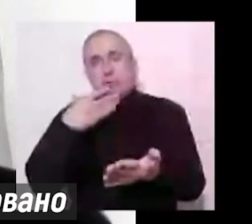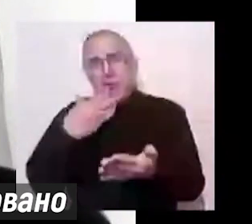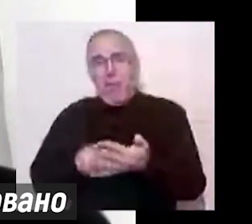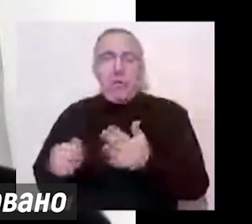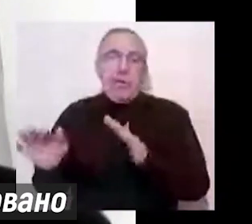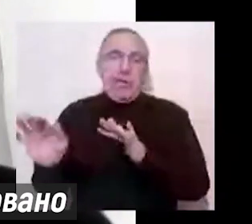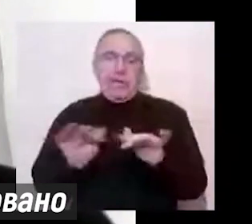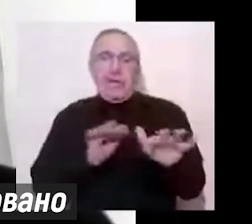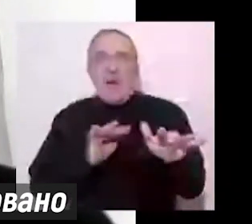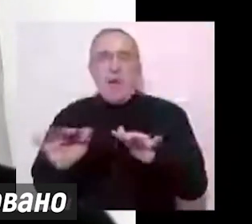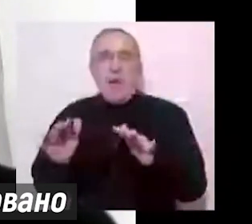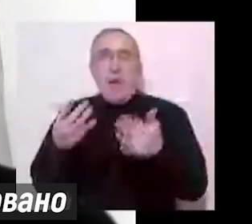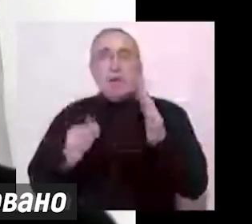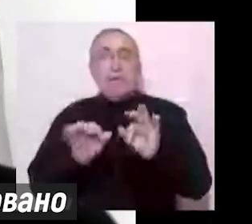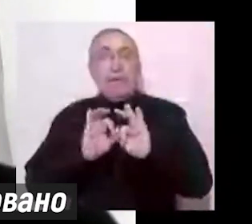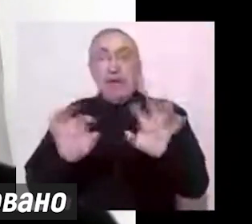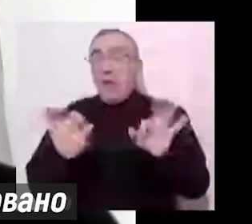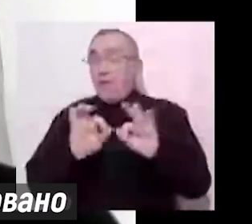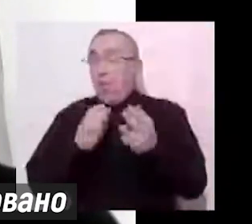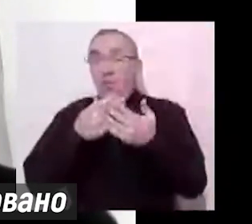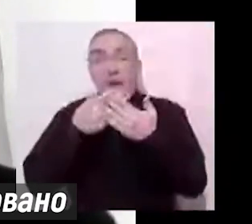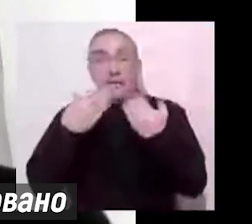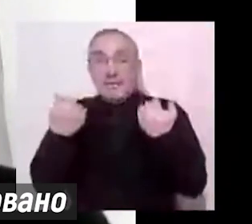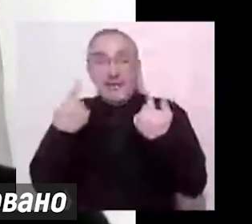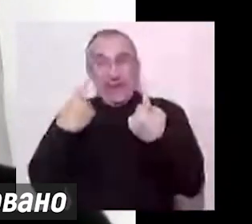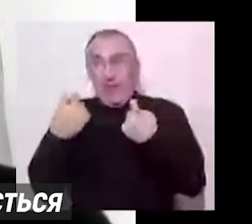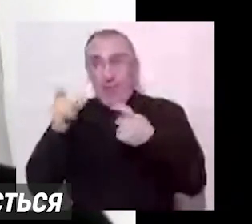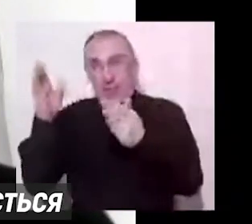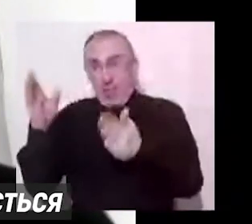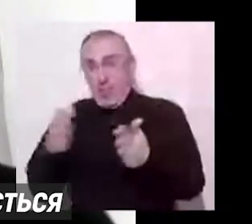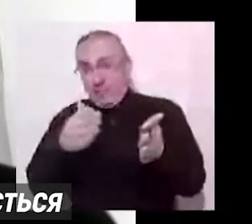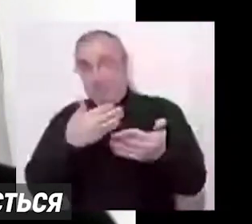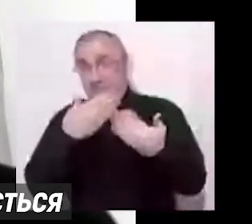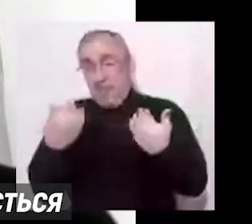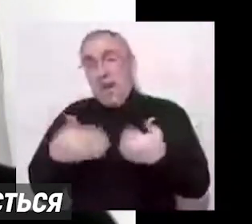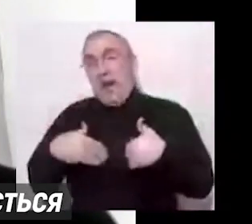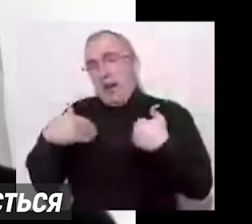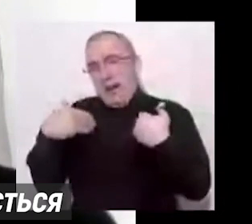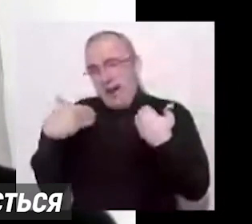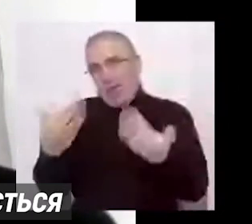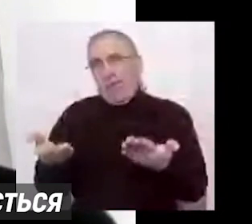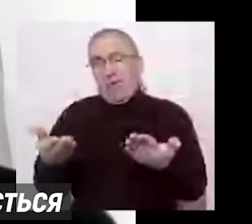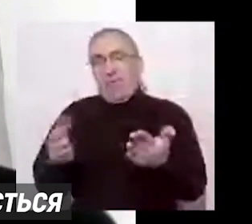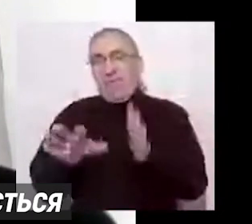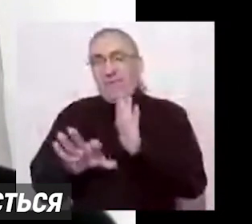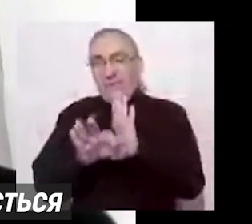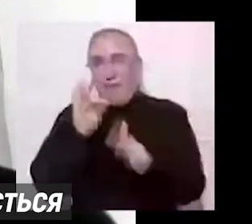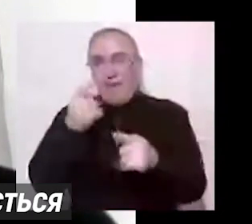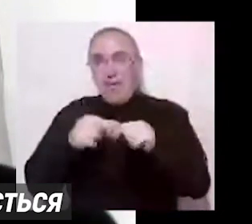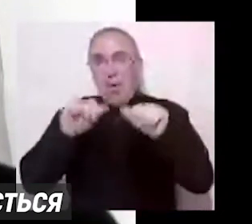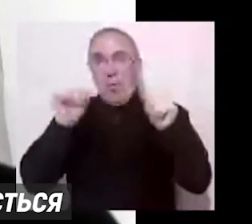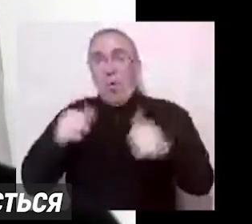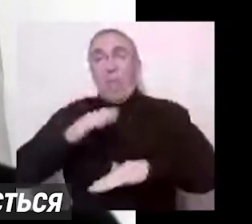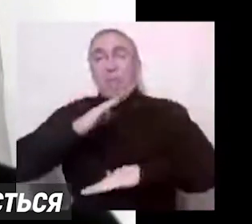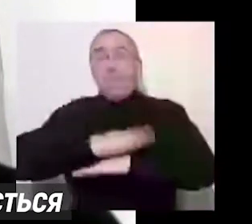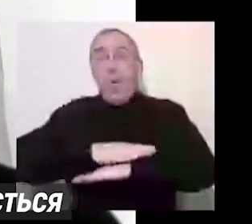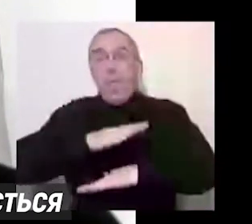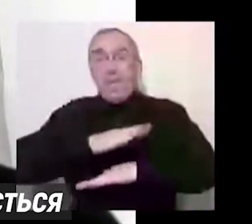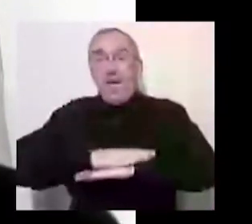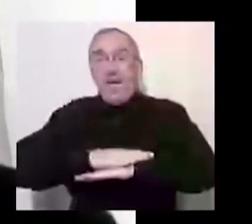Якщо інформації немає, то рекомендується выбирати таку модель поведення, яка